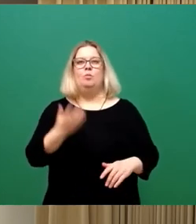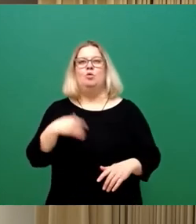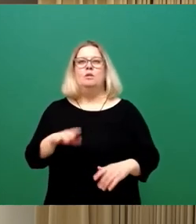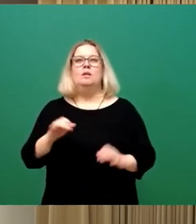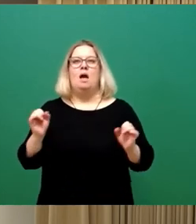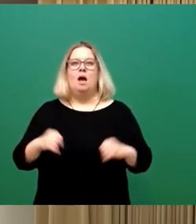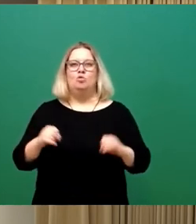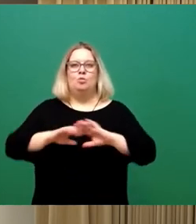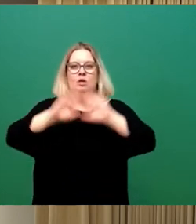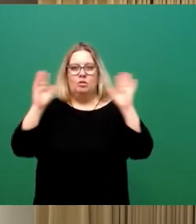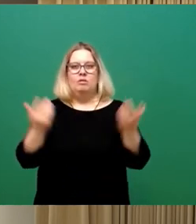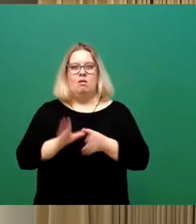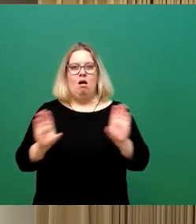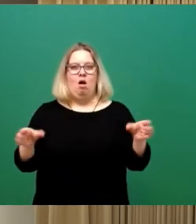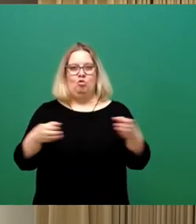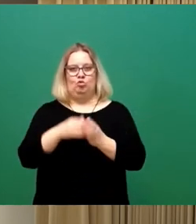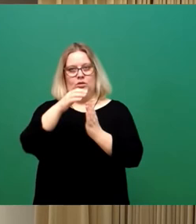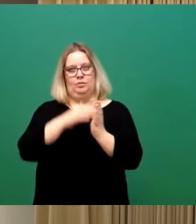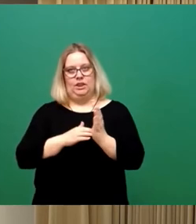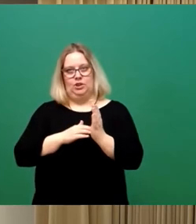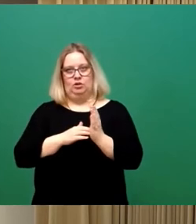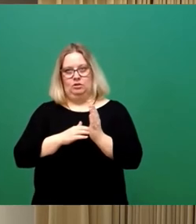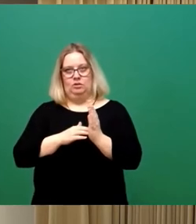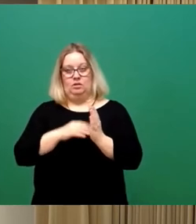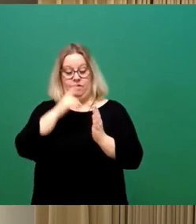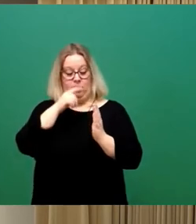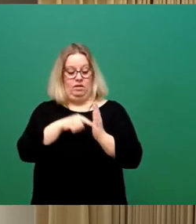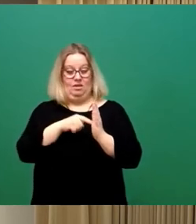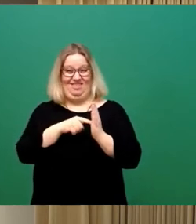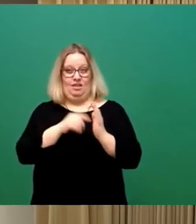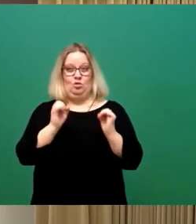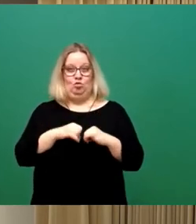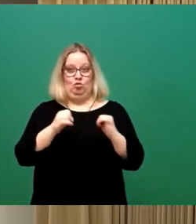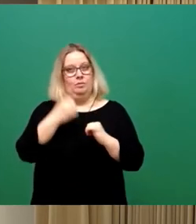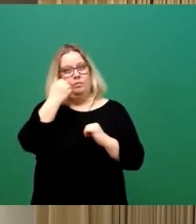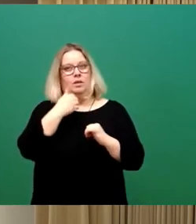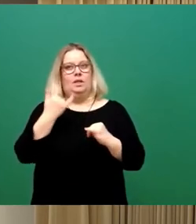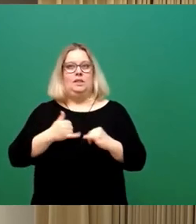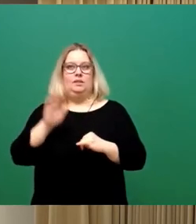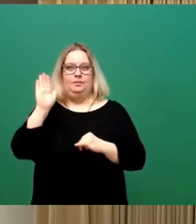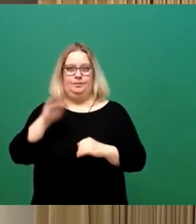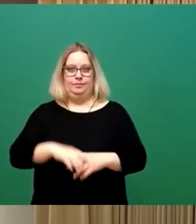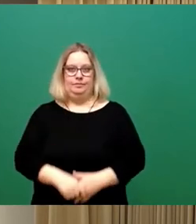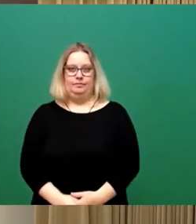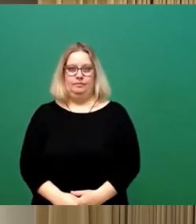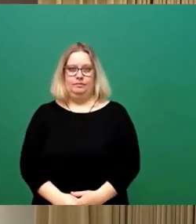federführenden Ausschuss Bericht. Wer dem federführenden Ausschuss Bericht zustimmen möchte, den bitte ich jetzt um das Stimmzeichen nennen.